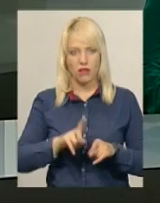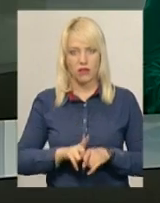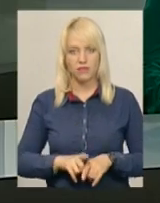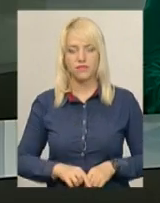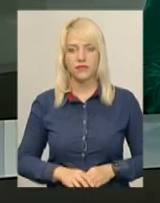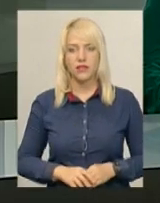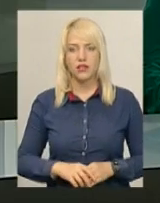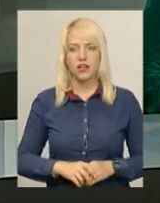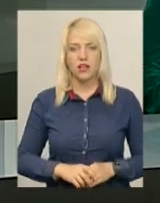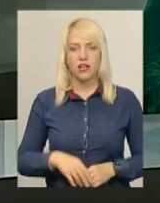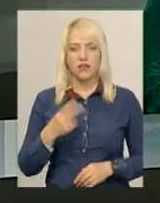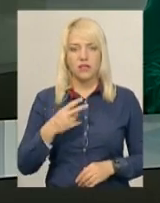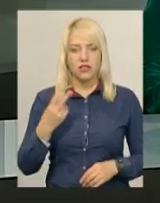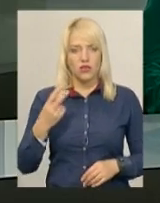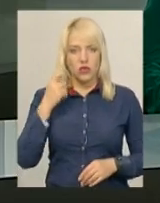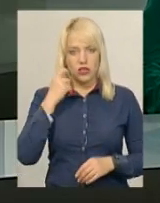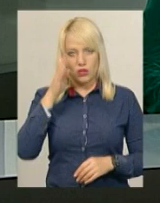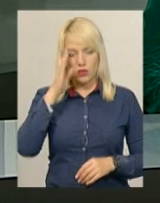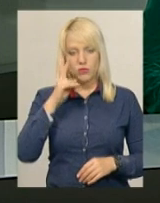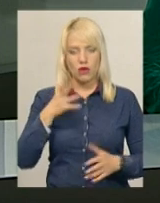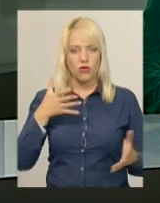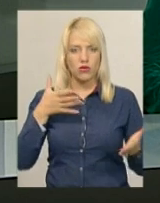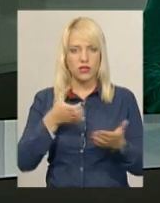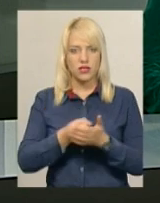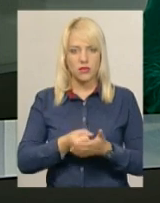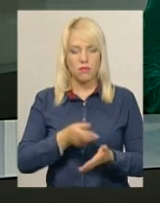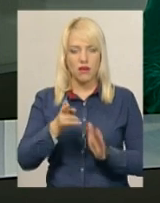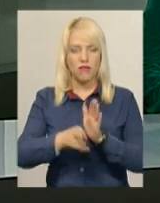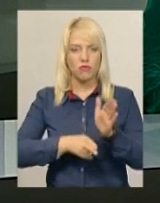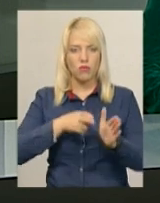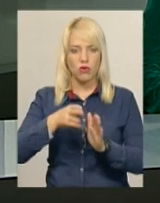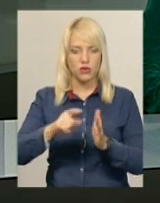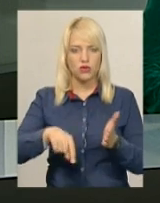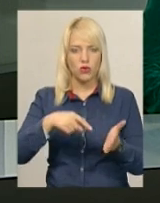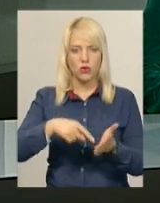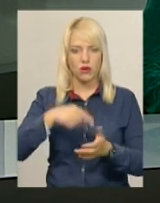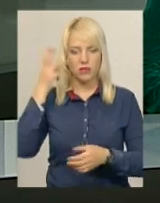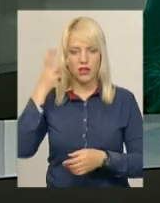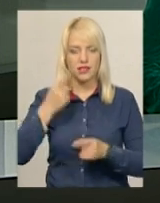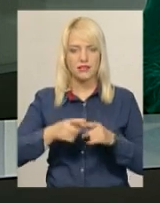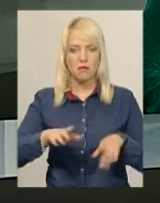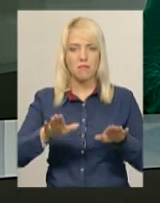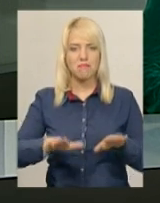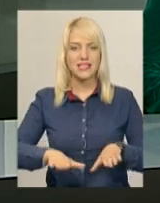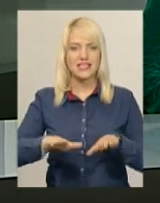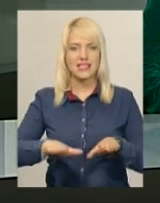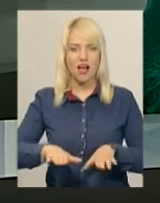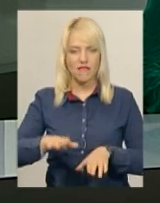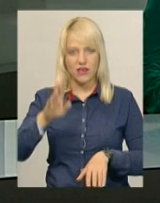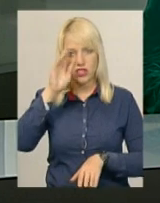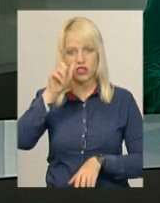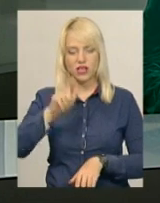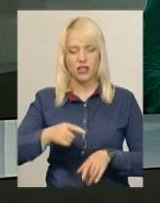22-річний хлопець, якого сьогодні збив пасажирський потяг у Хмельницькому, місцевий житель. Про це повідомила прессекретар